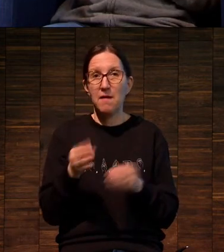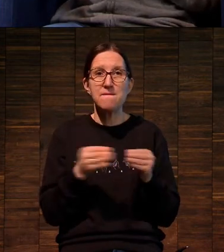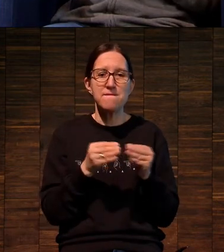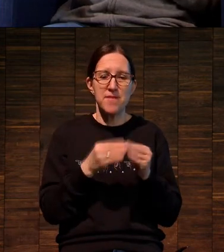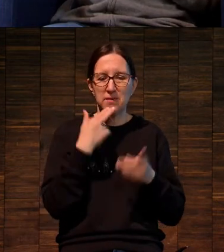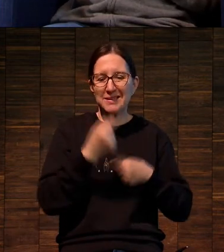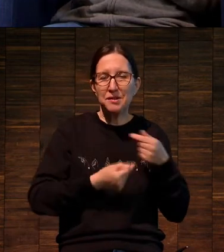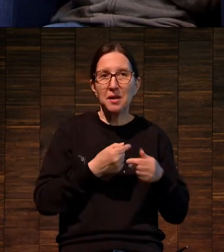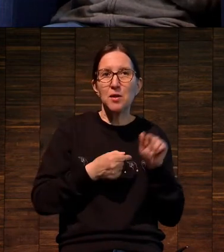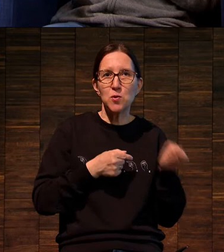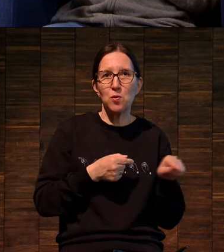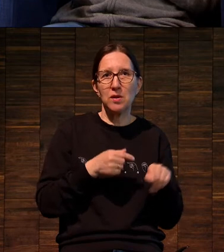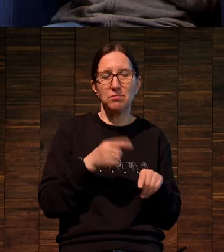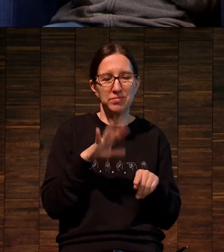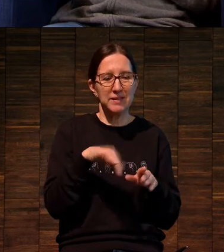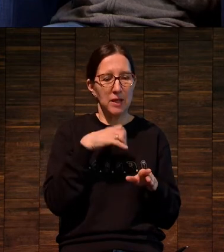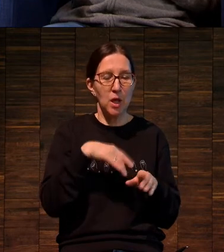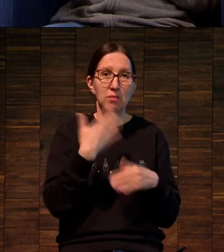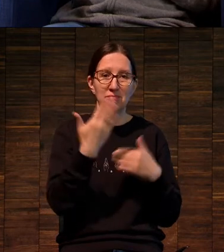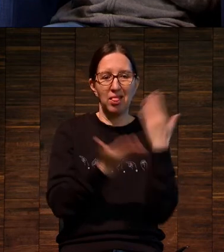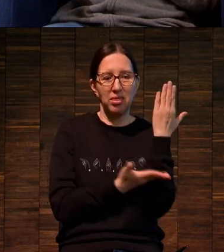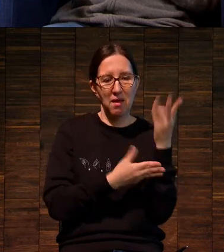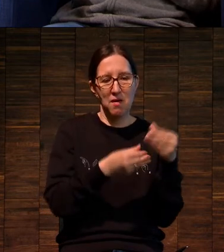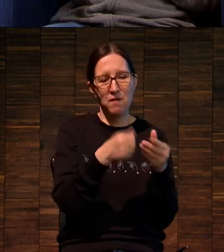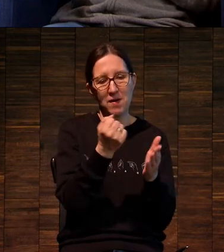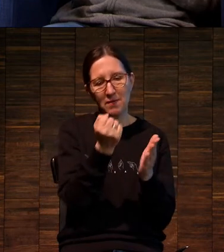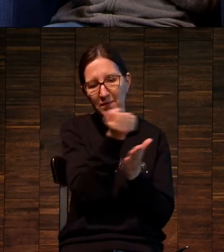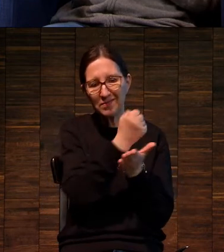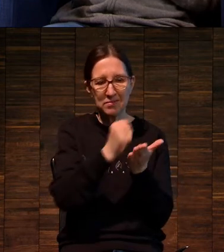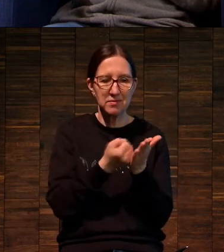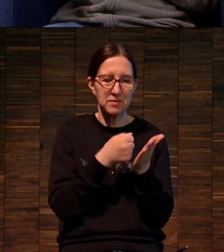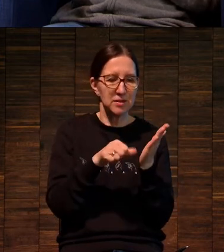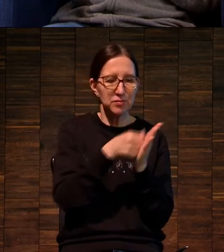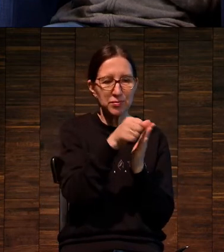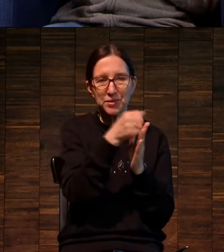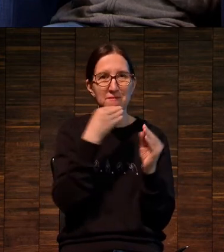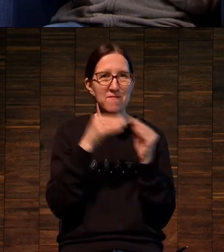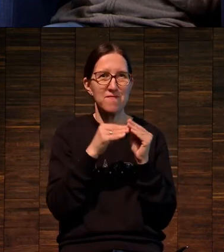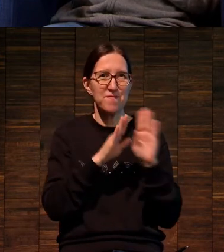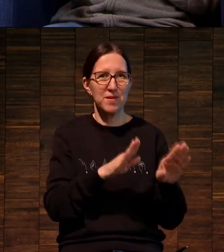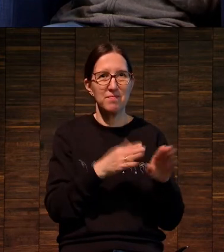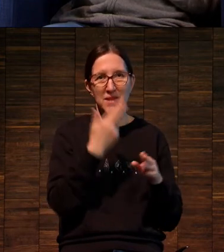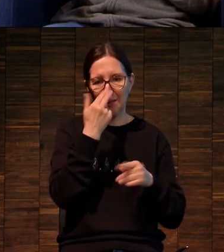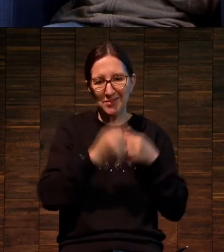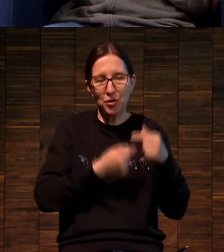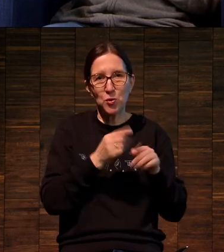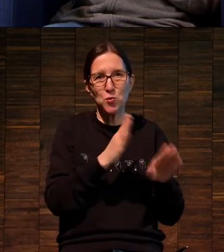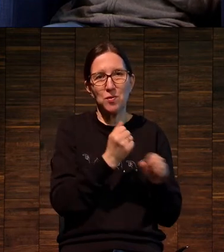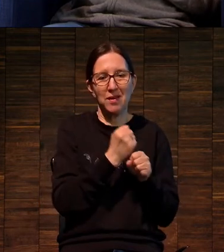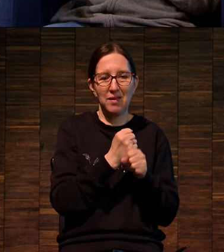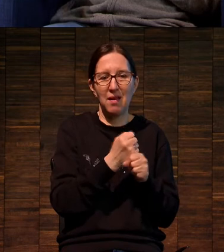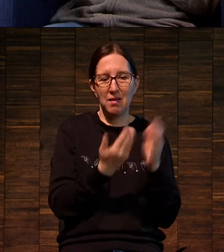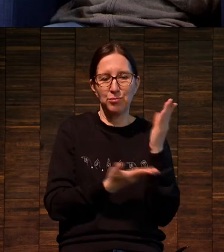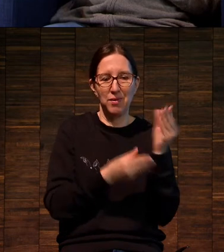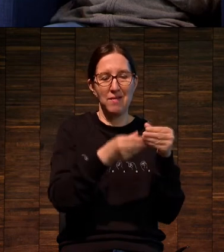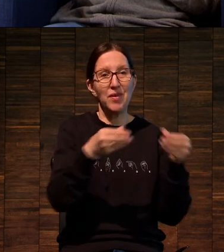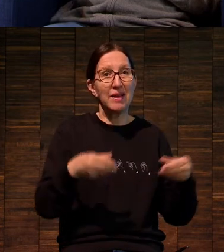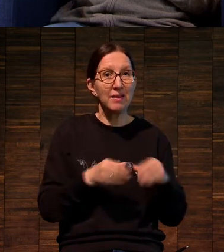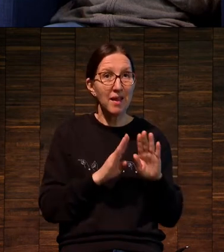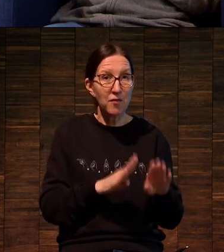лучше рукой порежу. Сказал Дюрер. И взял свои резцы и пошел резать рыцаря.